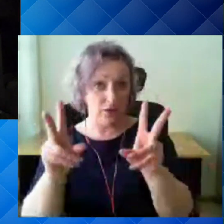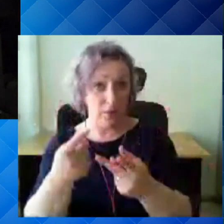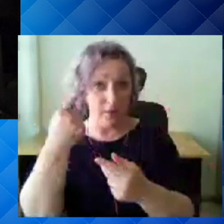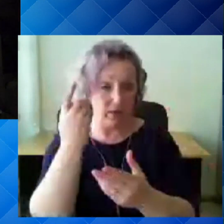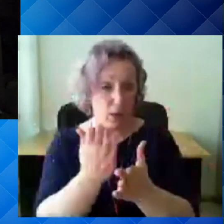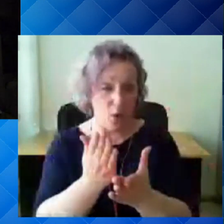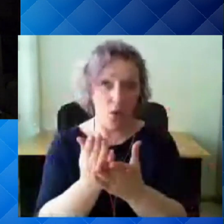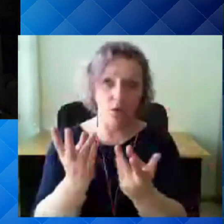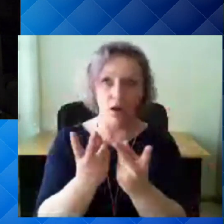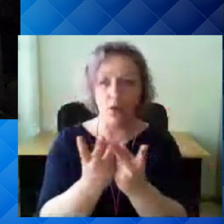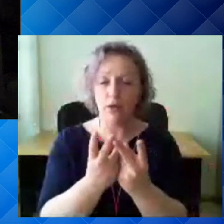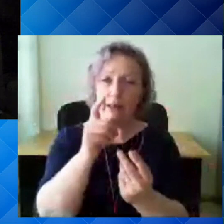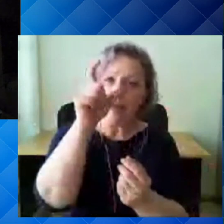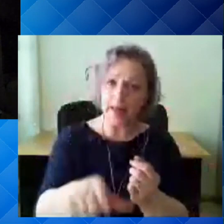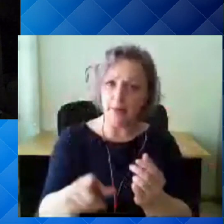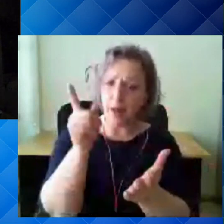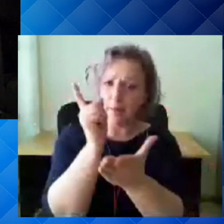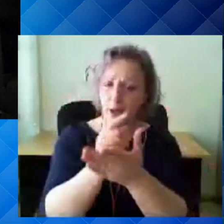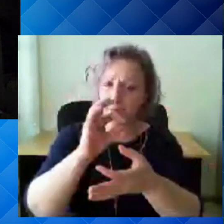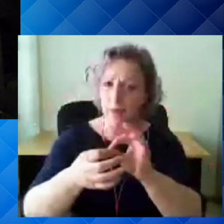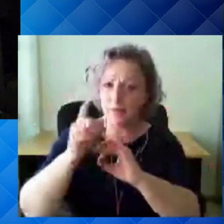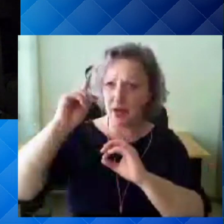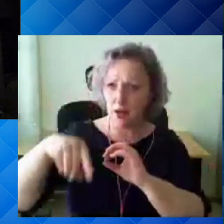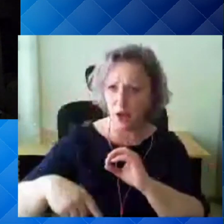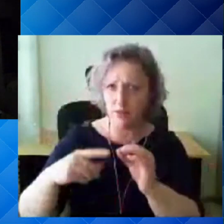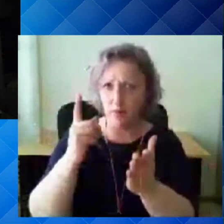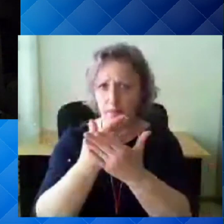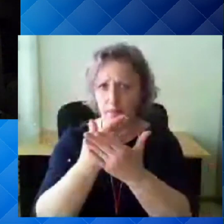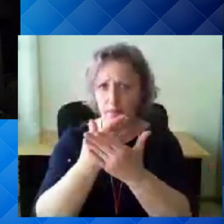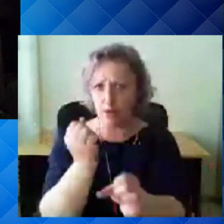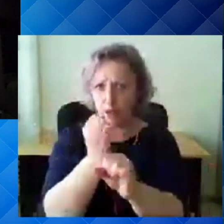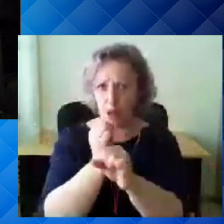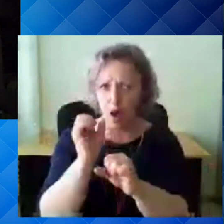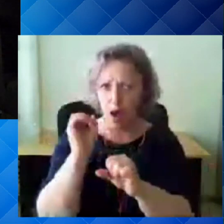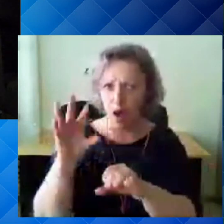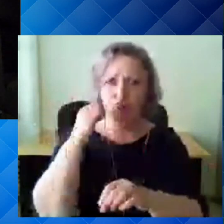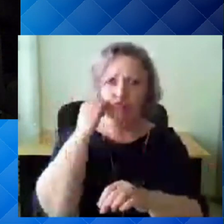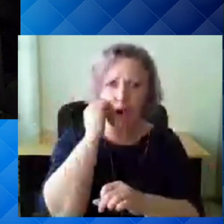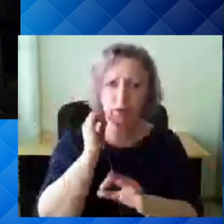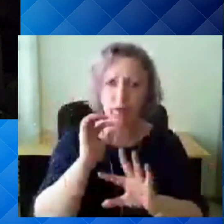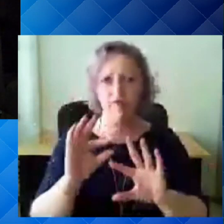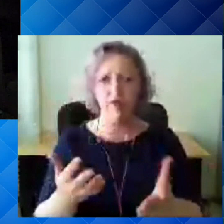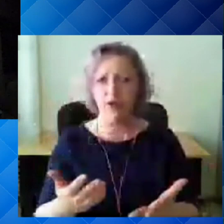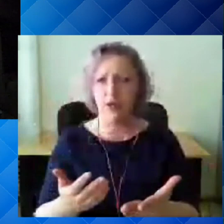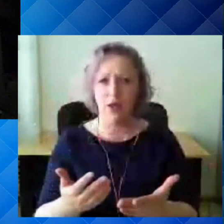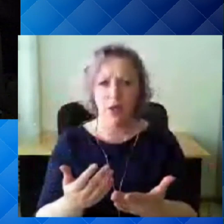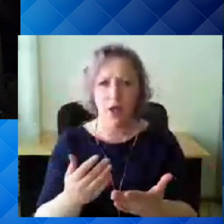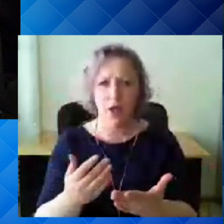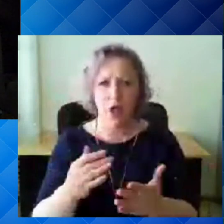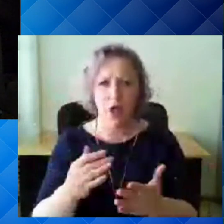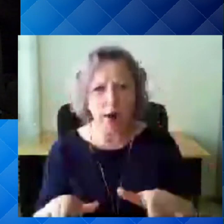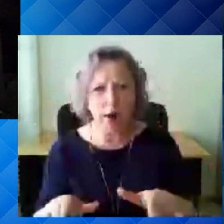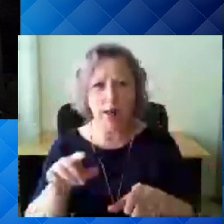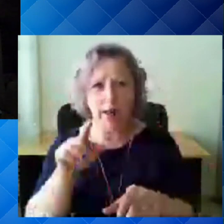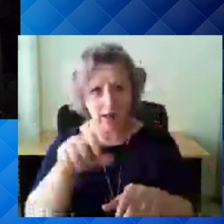et kui on nagu, et inimene peaks täpselt teadma, mis tuleb teha, kui on punane seis, mis tuleb teha, kui on roheline seis,